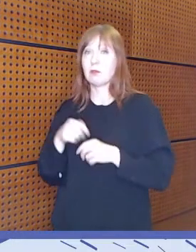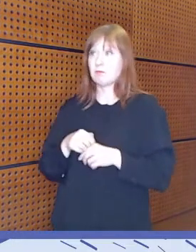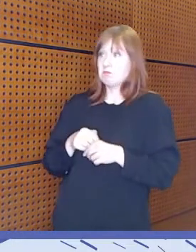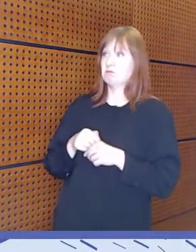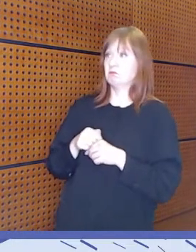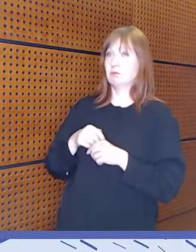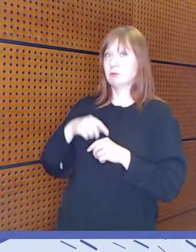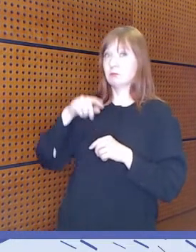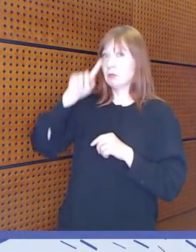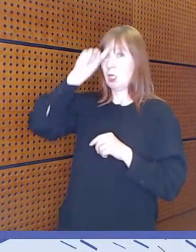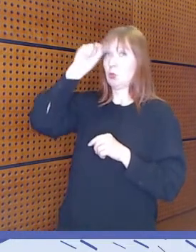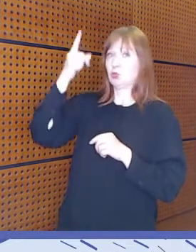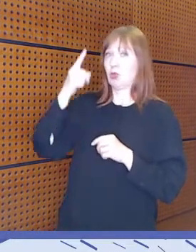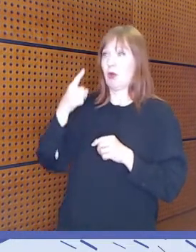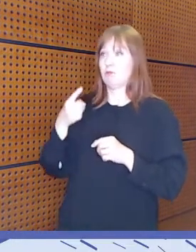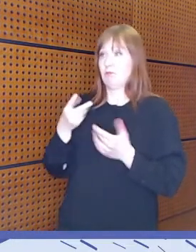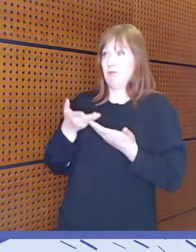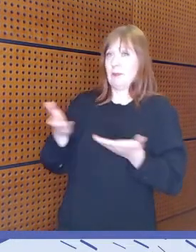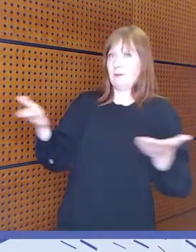tuoda esille riittävästi.